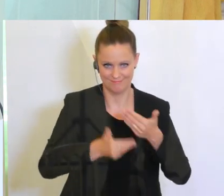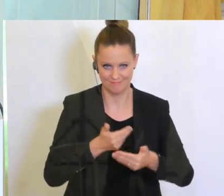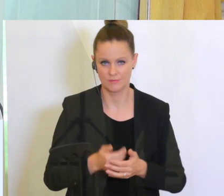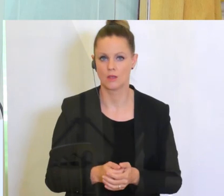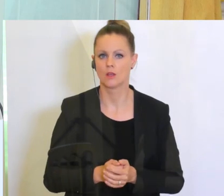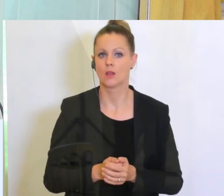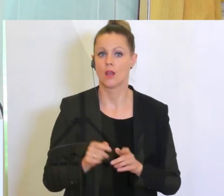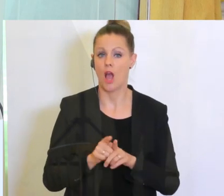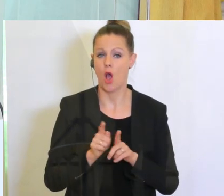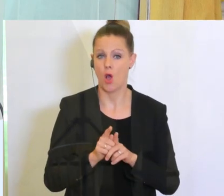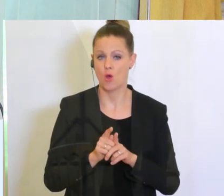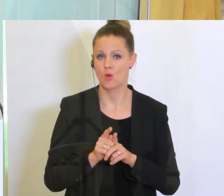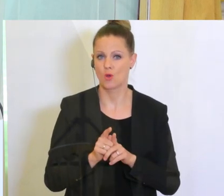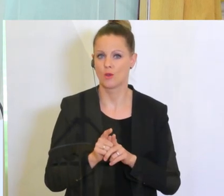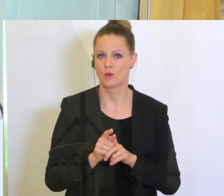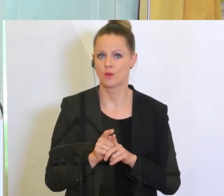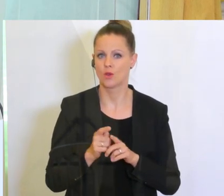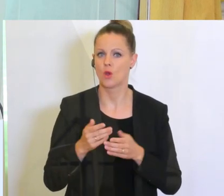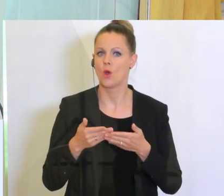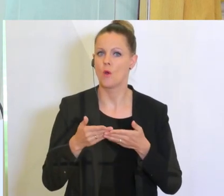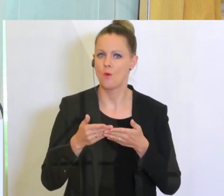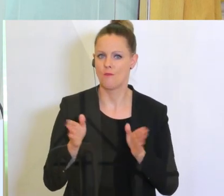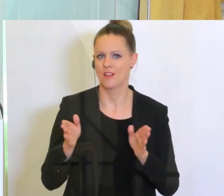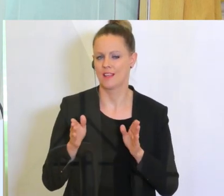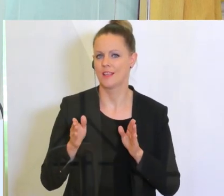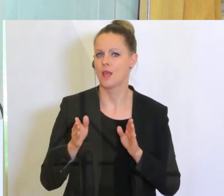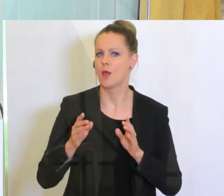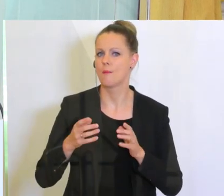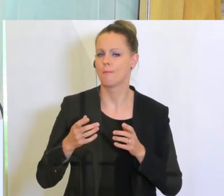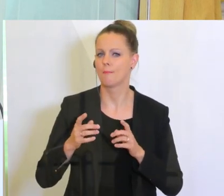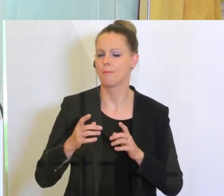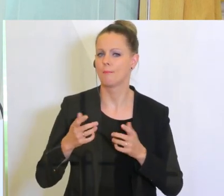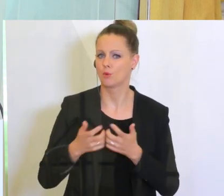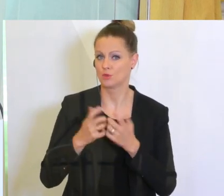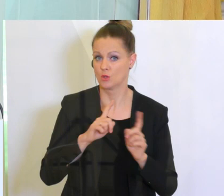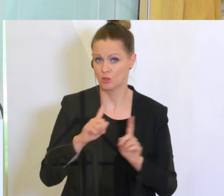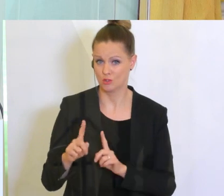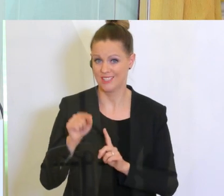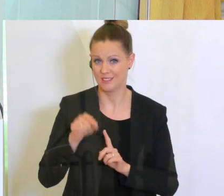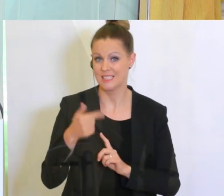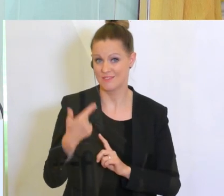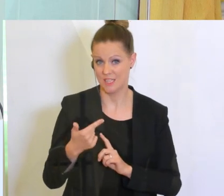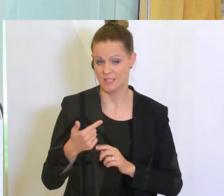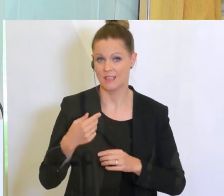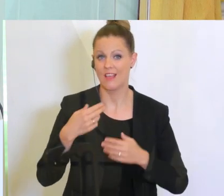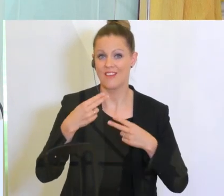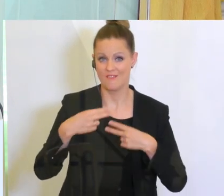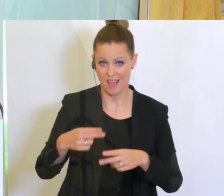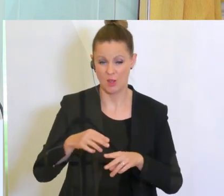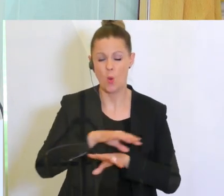derzeit stehende ÖFI-Produktionen weitergeführt werden können und in Summe 50